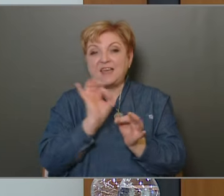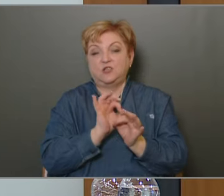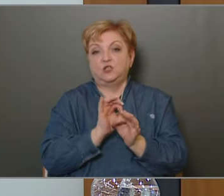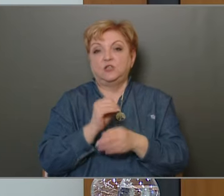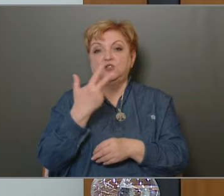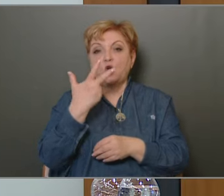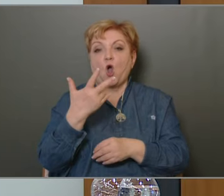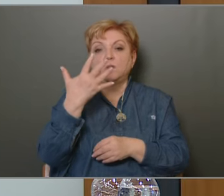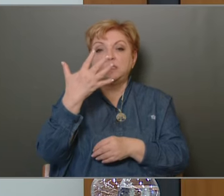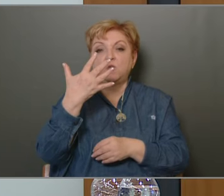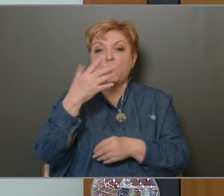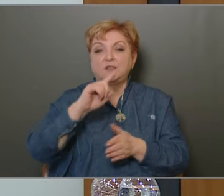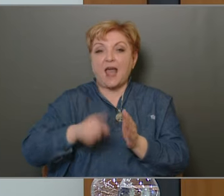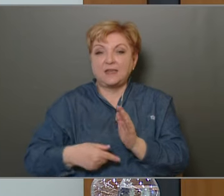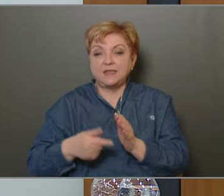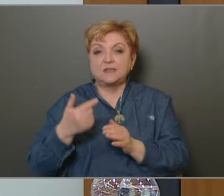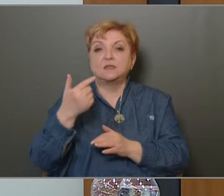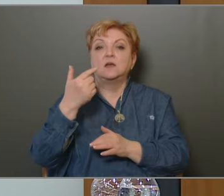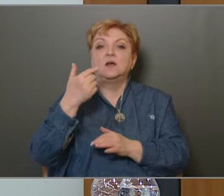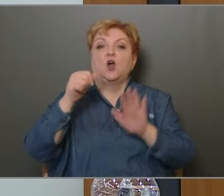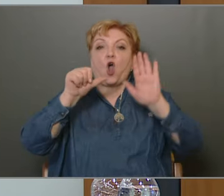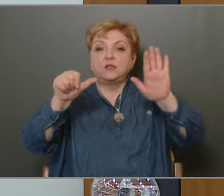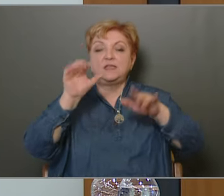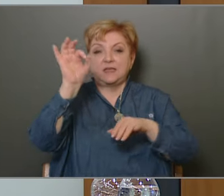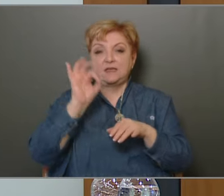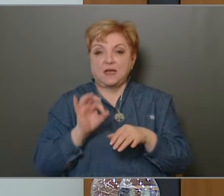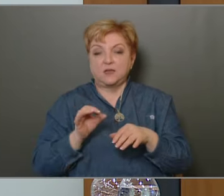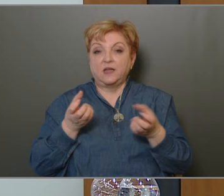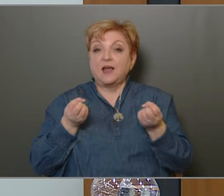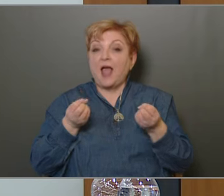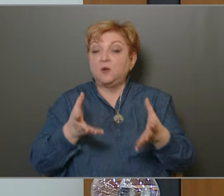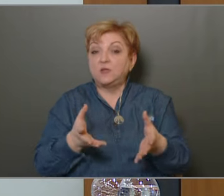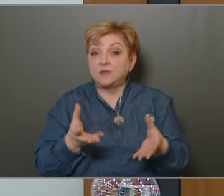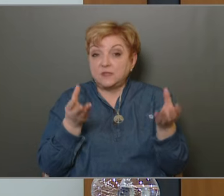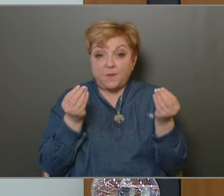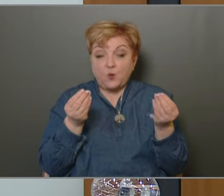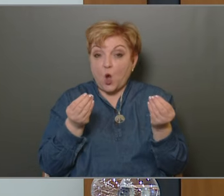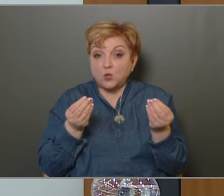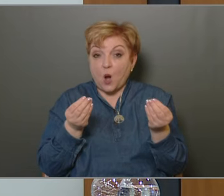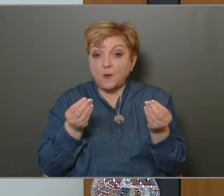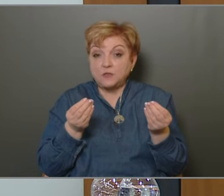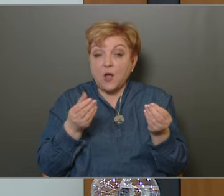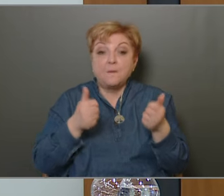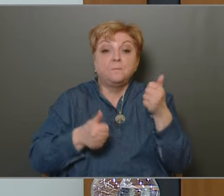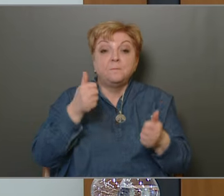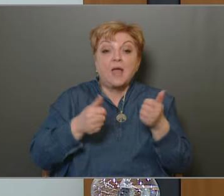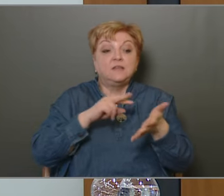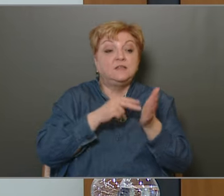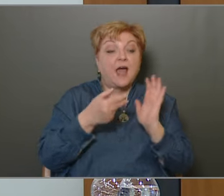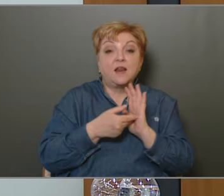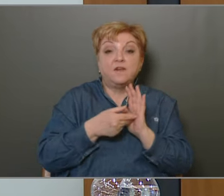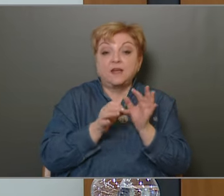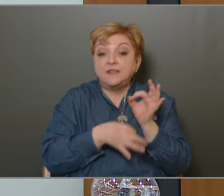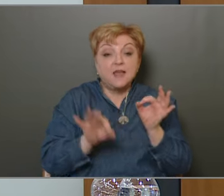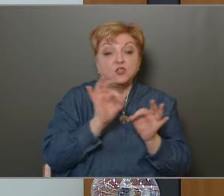35,6 százalék. Az előterjesztés nem tartalmazza, hogy melyik tervek teljesítésére